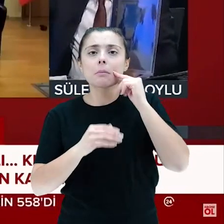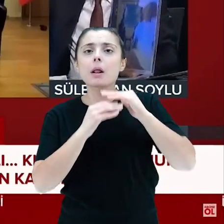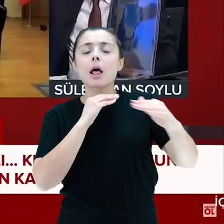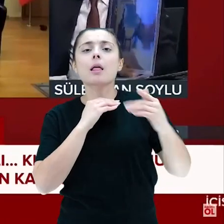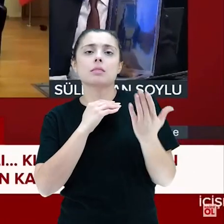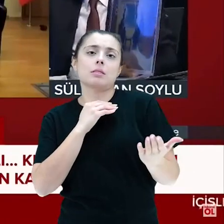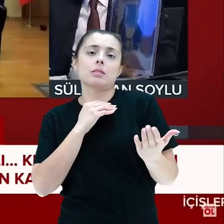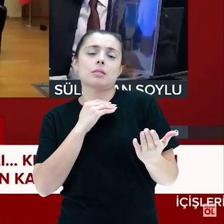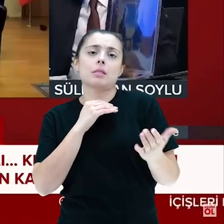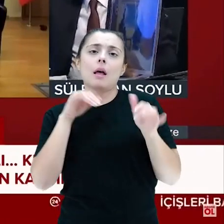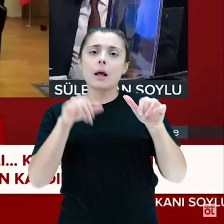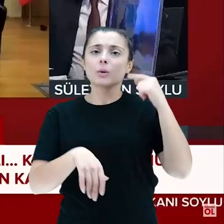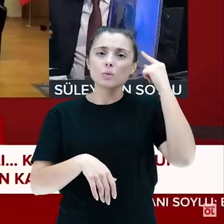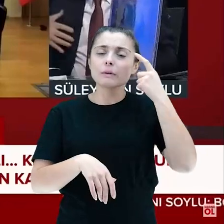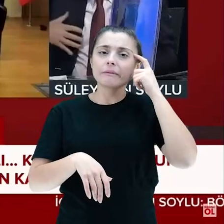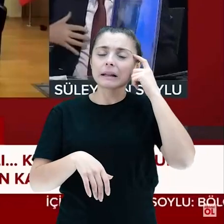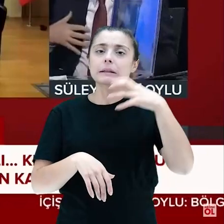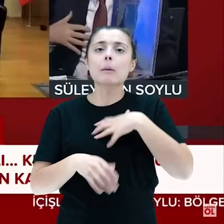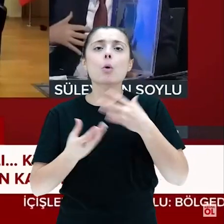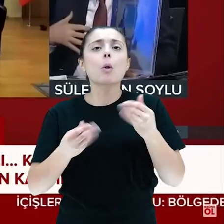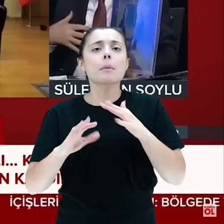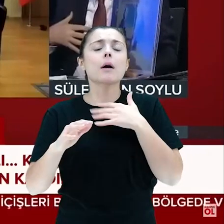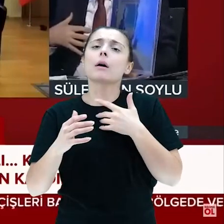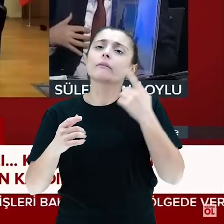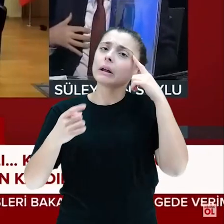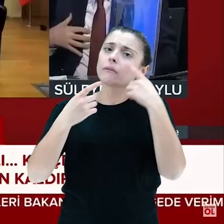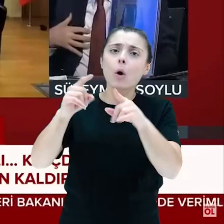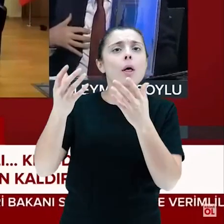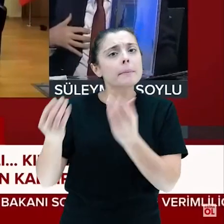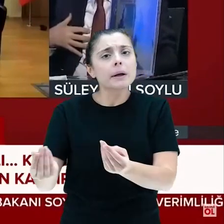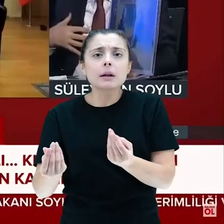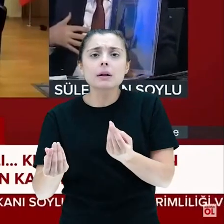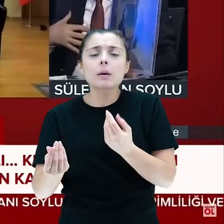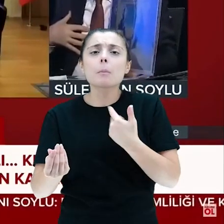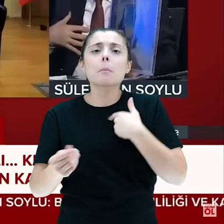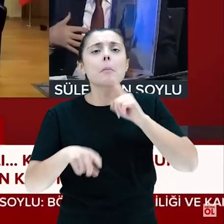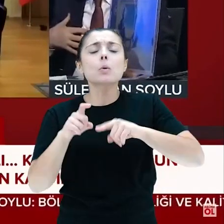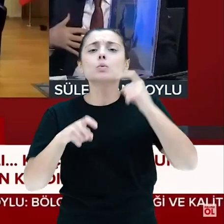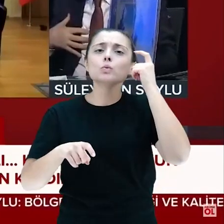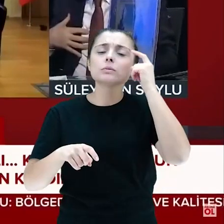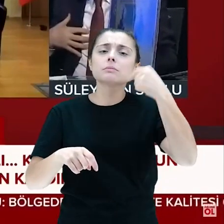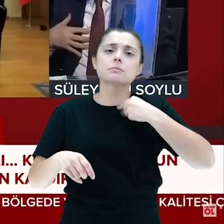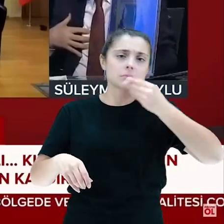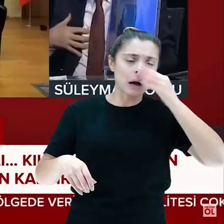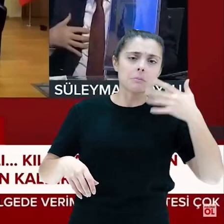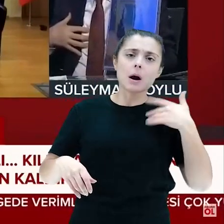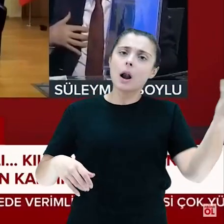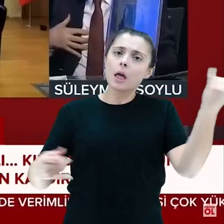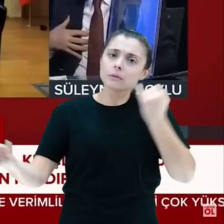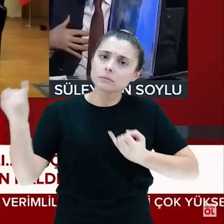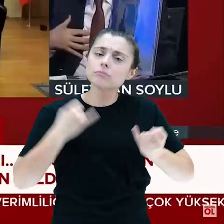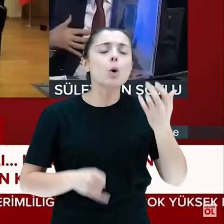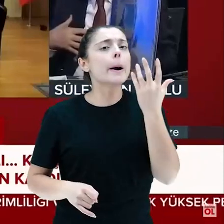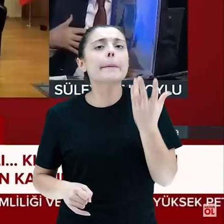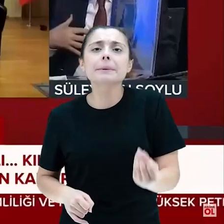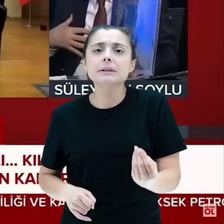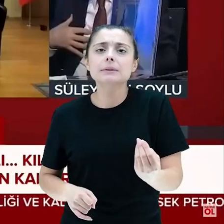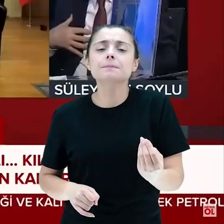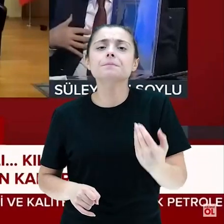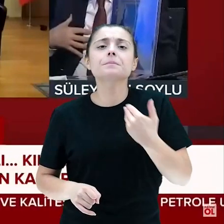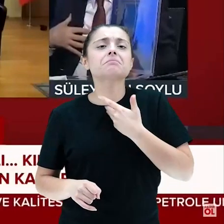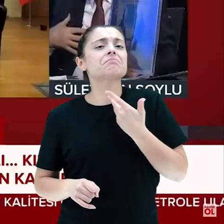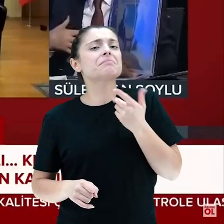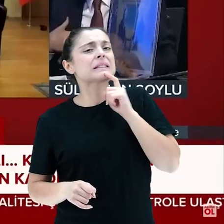sebebi bu millettir. Aynı düşünceye fikre sahip olmayabiliriz. Bizim bazı düşüncelerimizi beğenmeyebilir, bizi eleştirebilir.